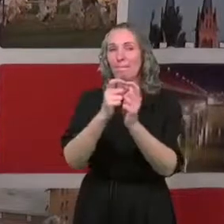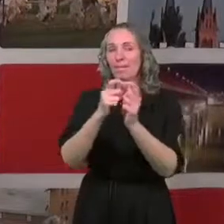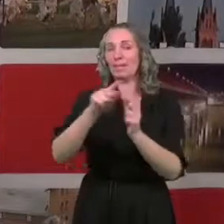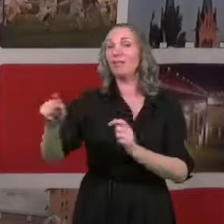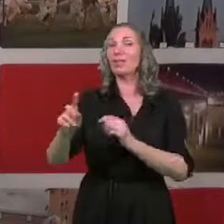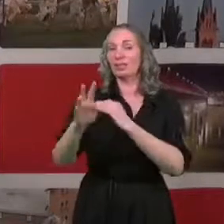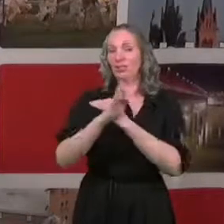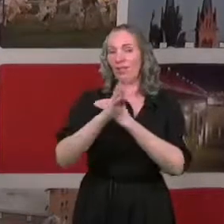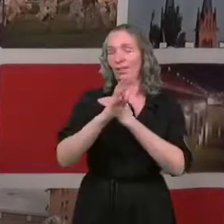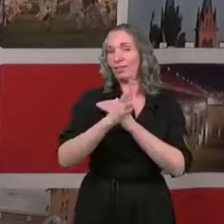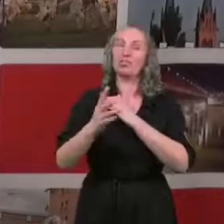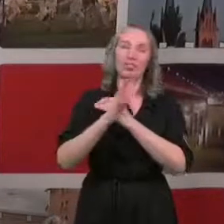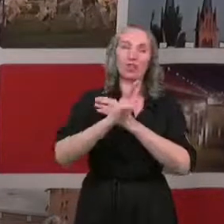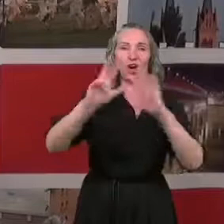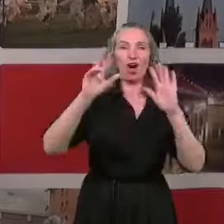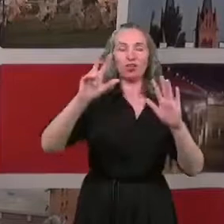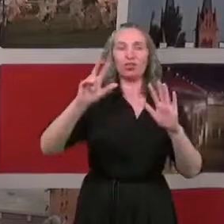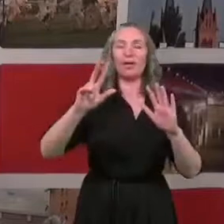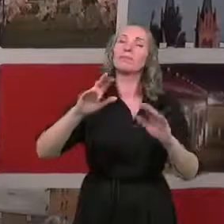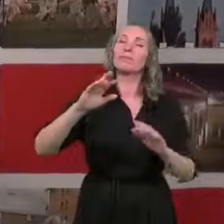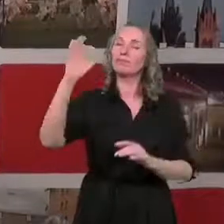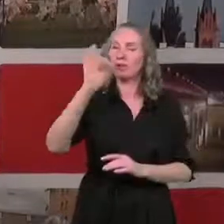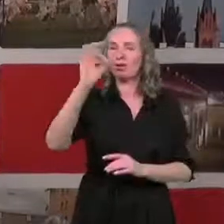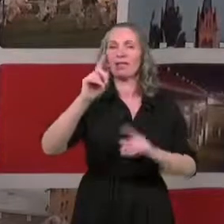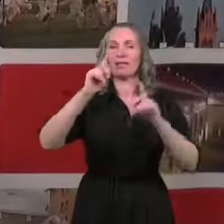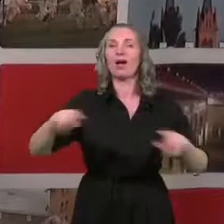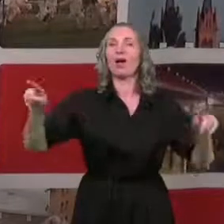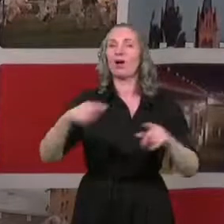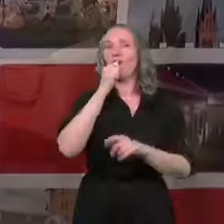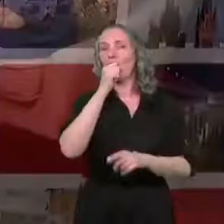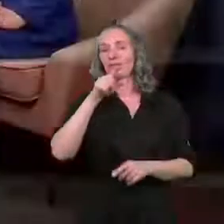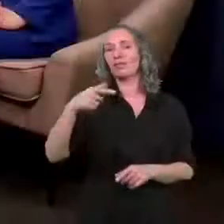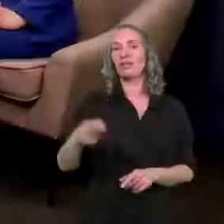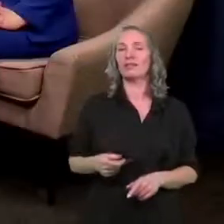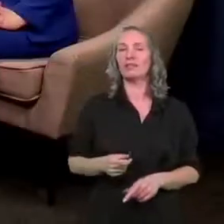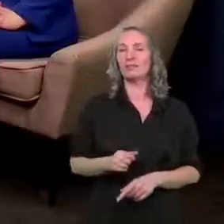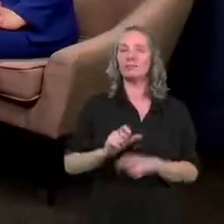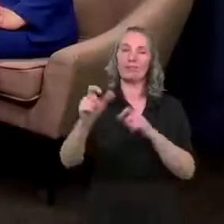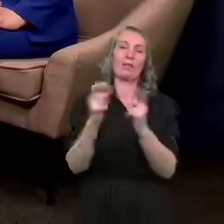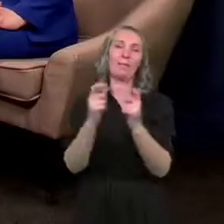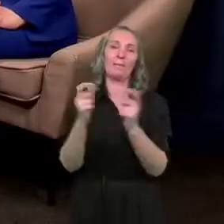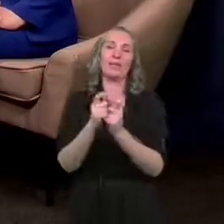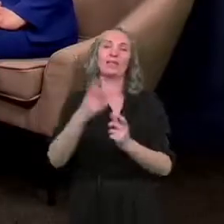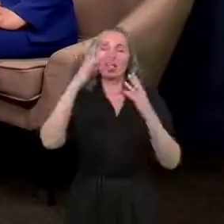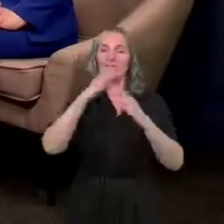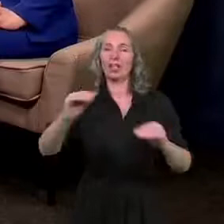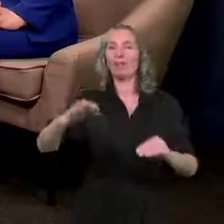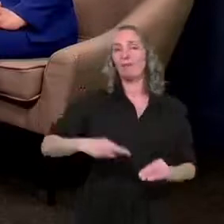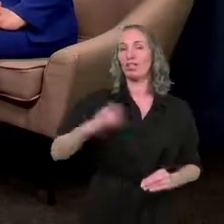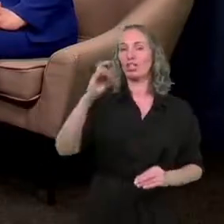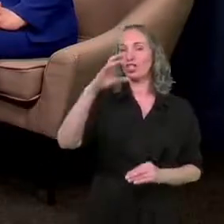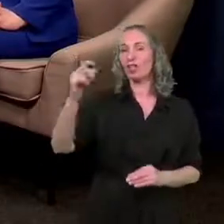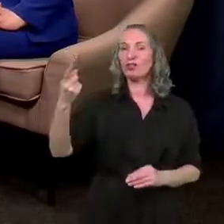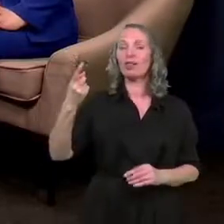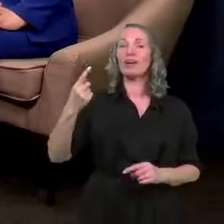myślę 98 procent koncertów w naszym mieście. znajdziemy jakiś coś Szanowny Panie Grzegorzu, we Wrocławku nic nie